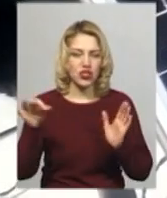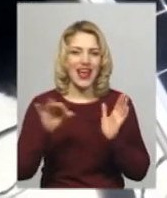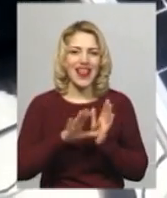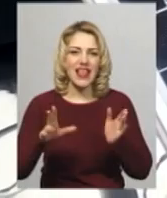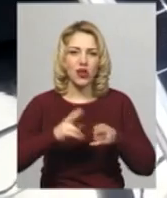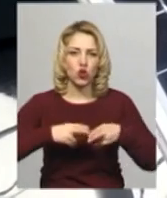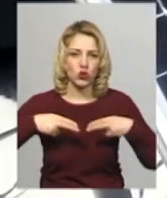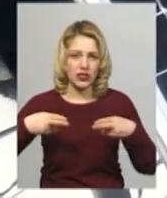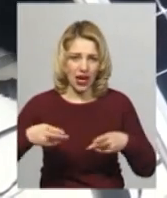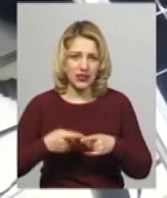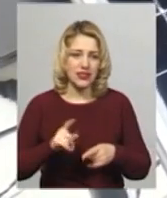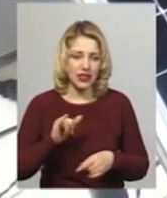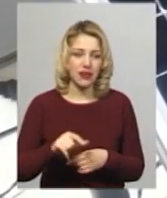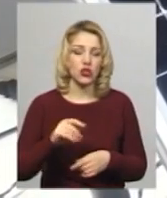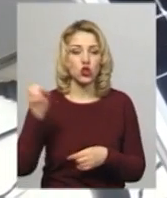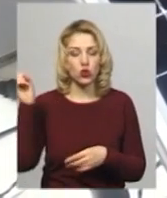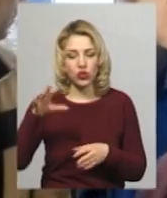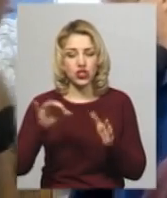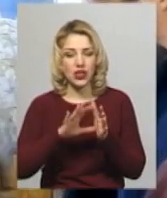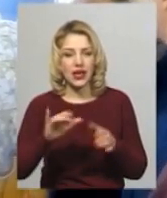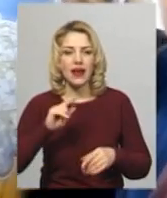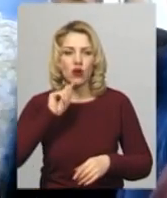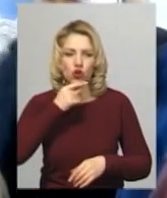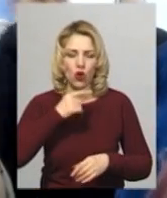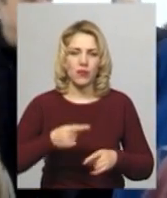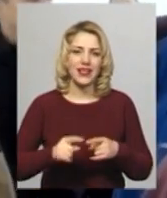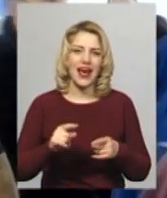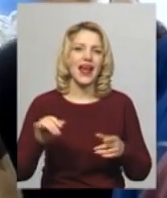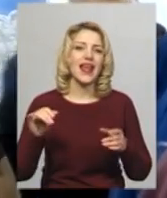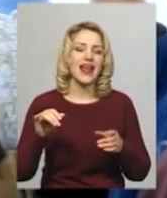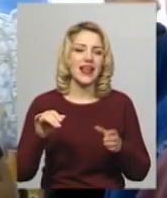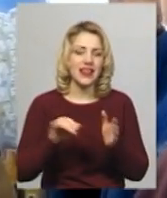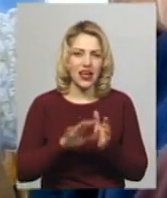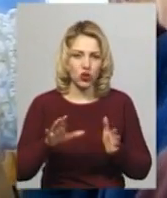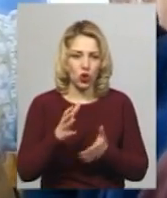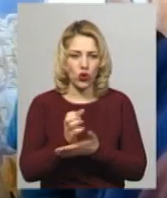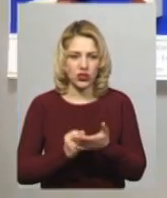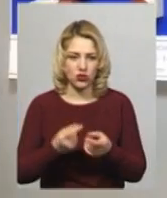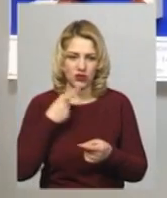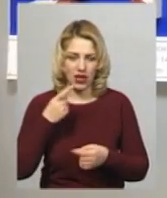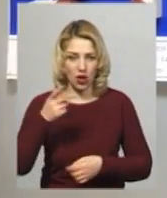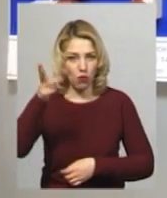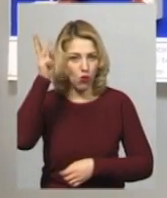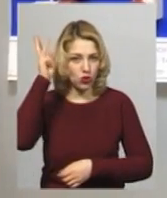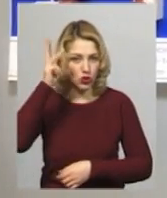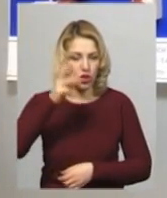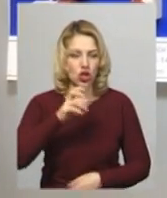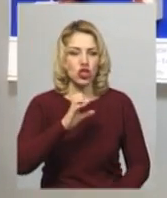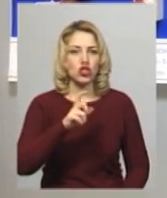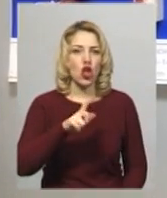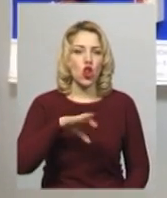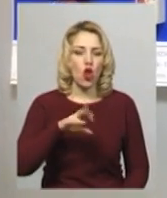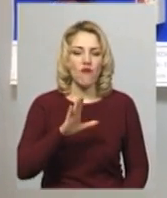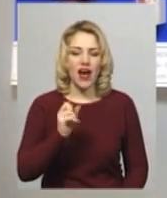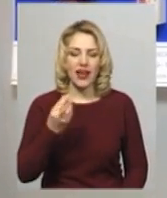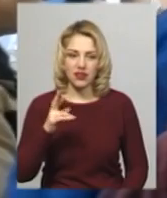Сферою енергоефективних технологій та економією енергетичних ресурсів, каже Соня Кричова, перший секретар посольства Словацької республіки в Україні, в